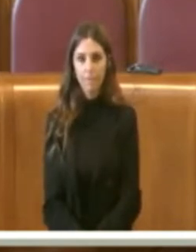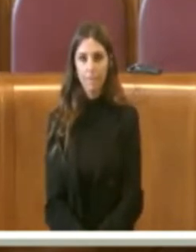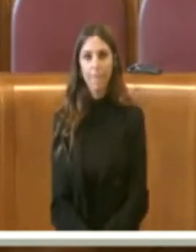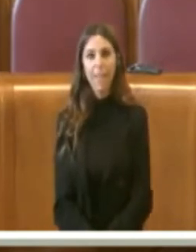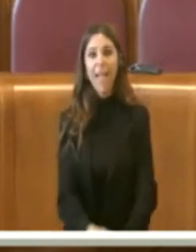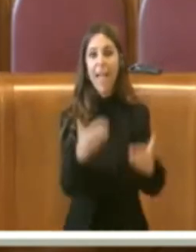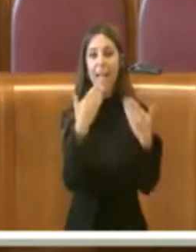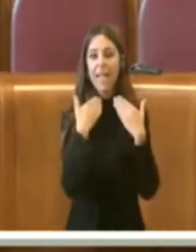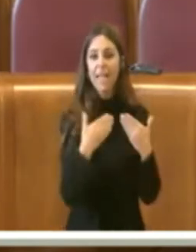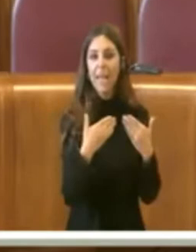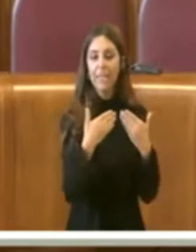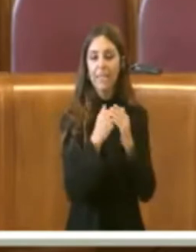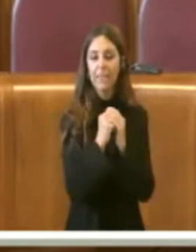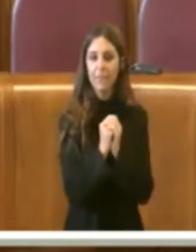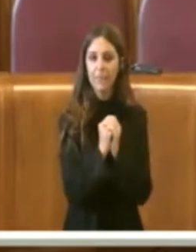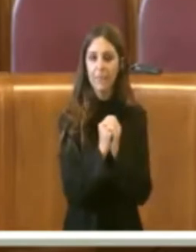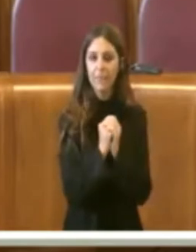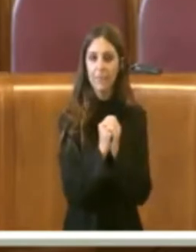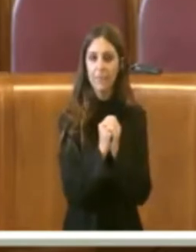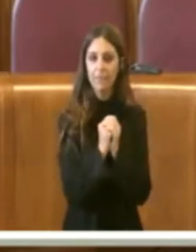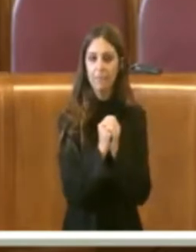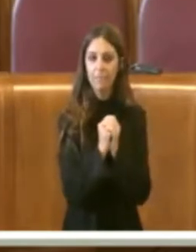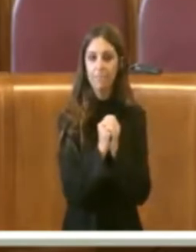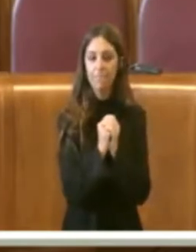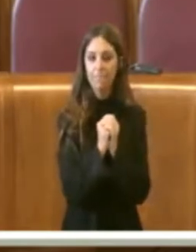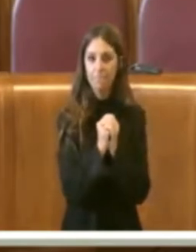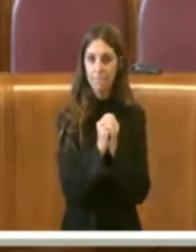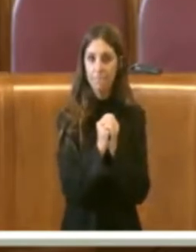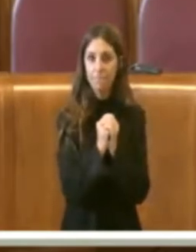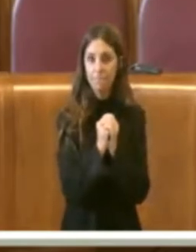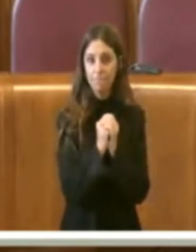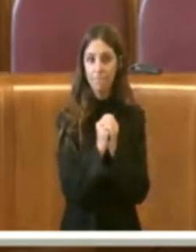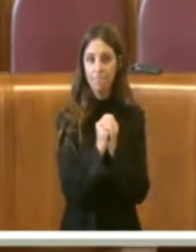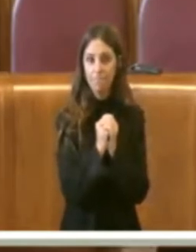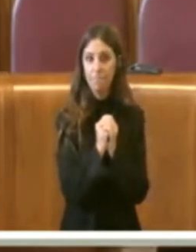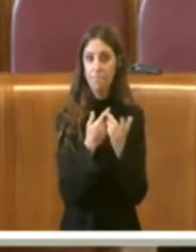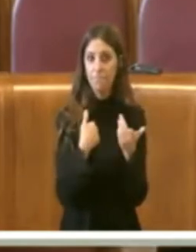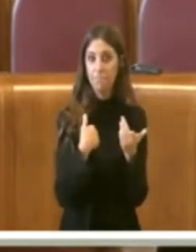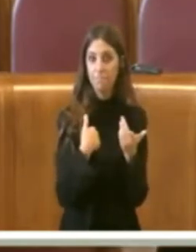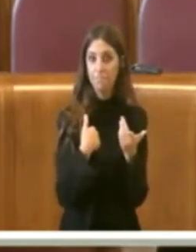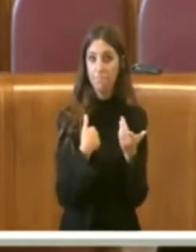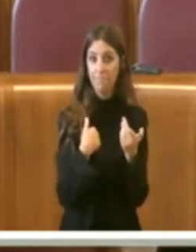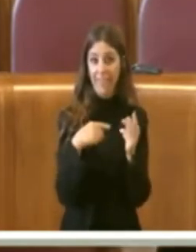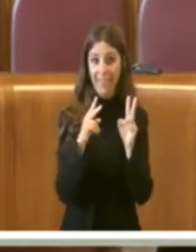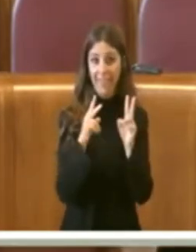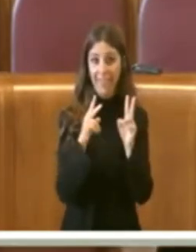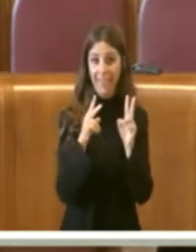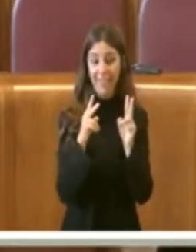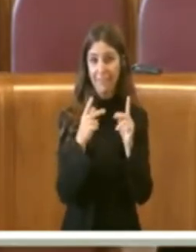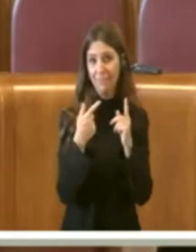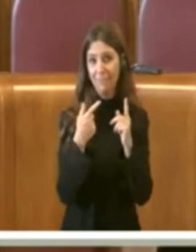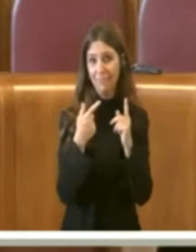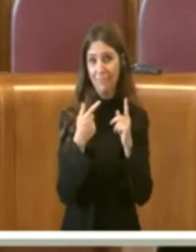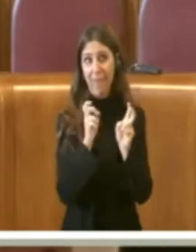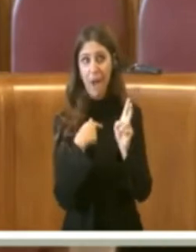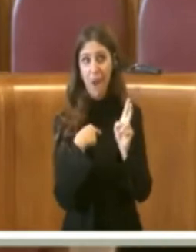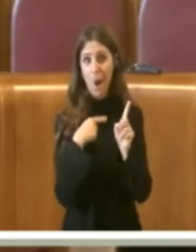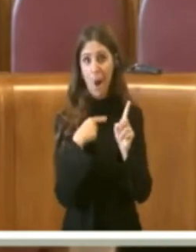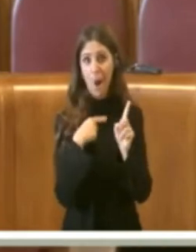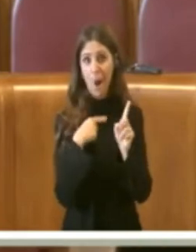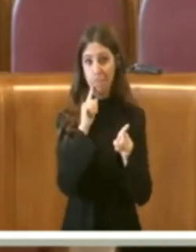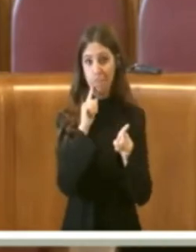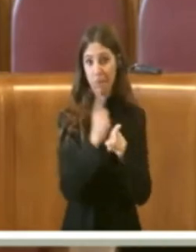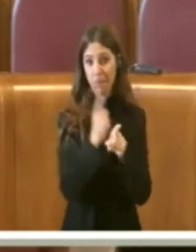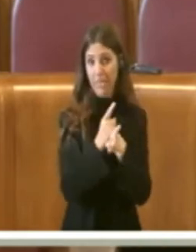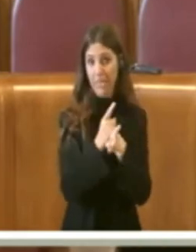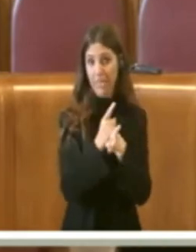Grazie mille. Io ritorno sempre sul solito discorso, parliamo di rifiuti, non